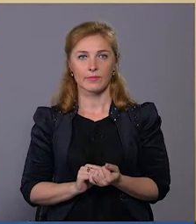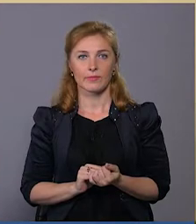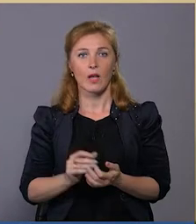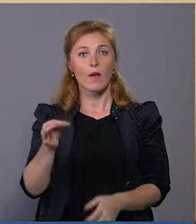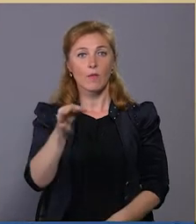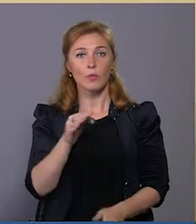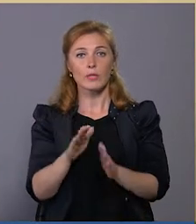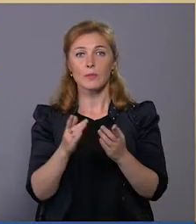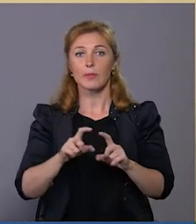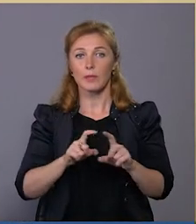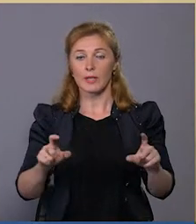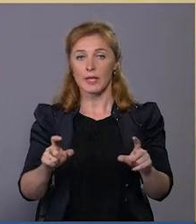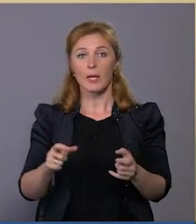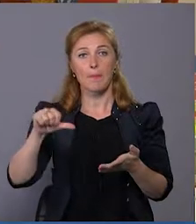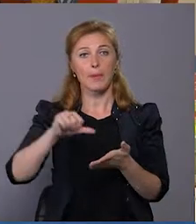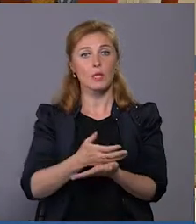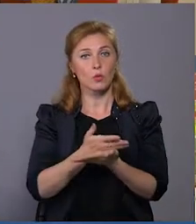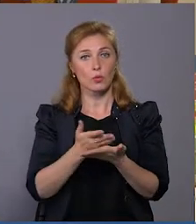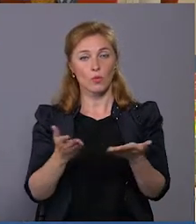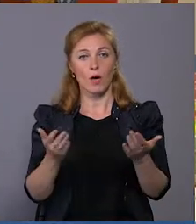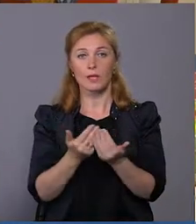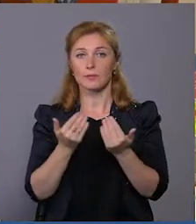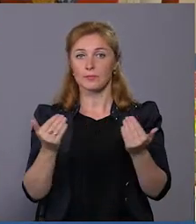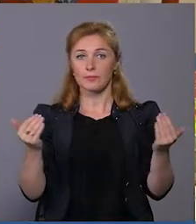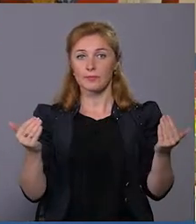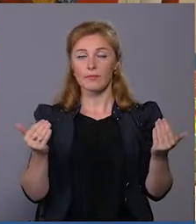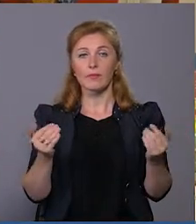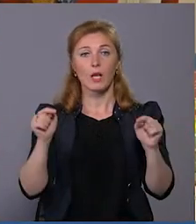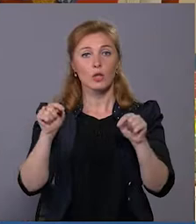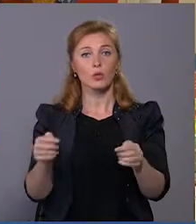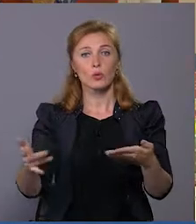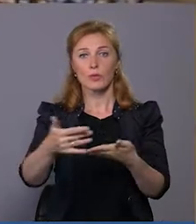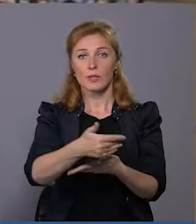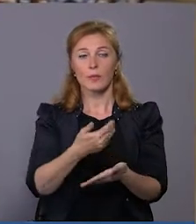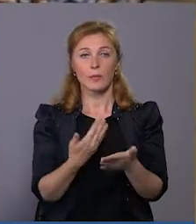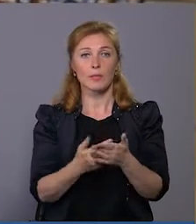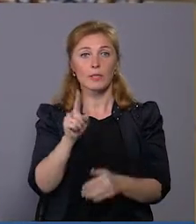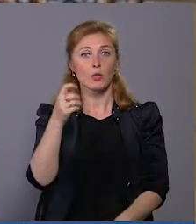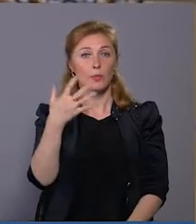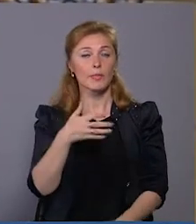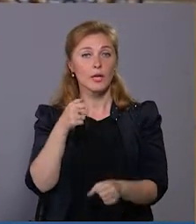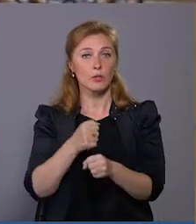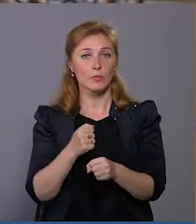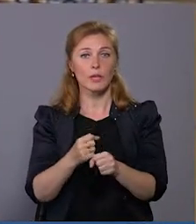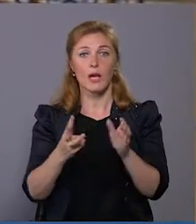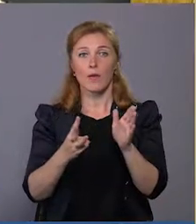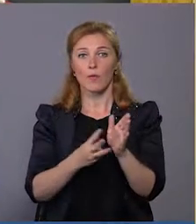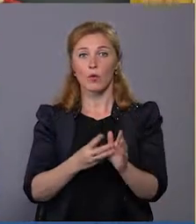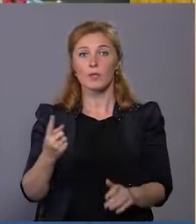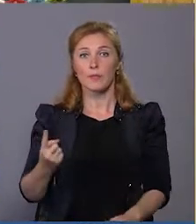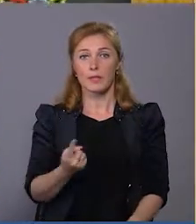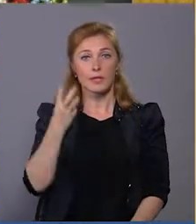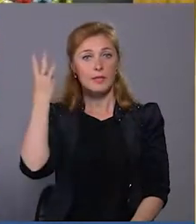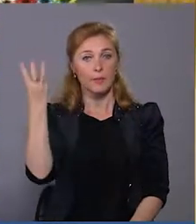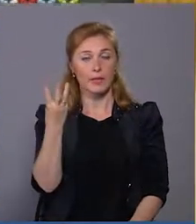обласній бібліотеці для юнацтва презентували виставку «Бісерна веселка». Тут зібрано близько 150 робіт восьми майстрин з Хмельниччини.